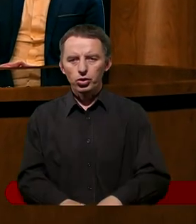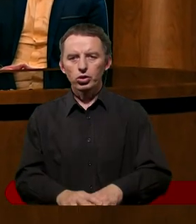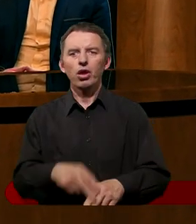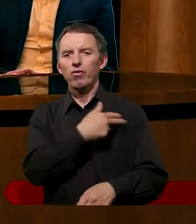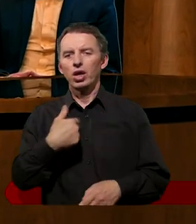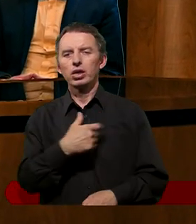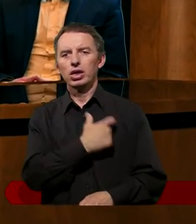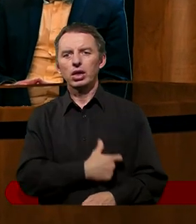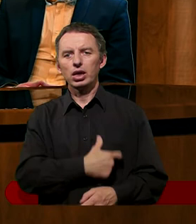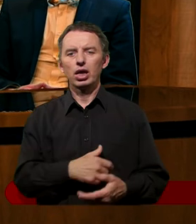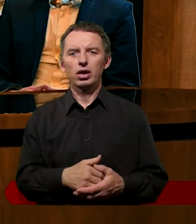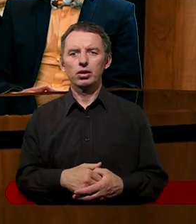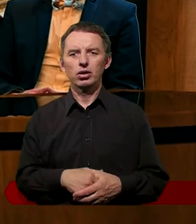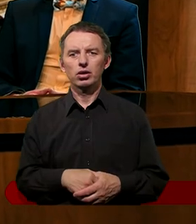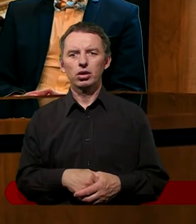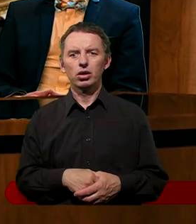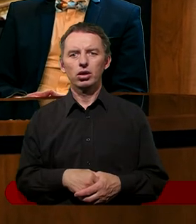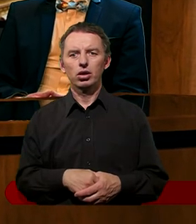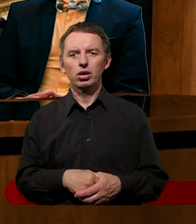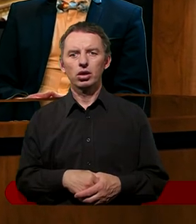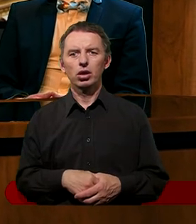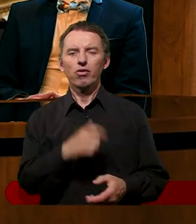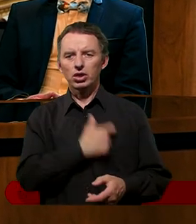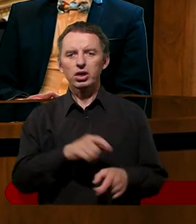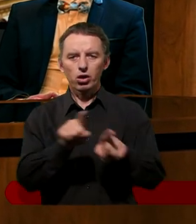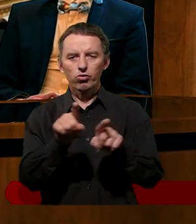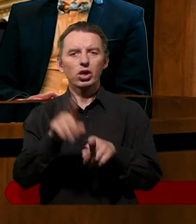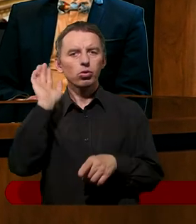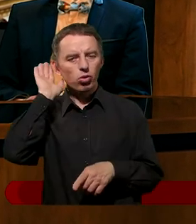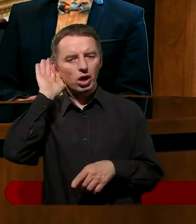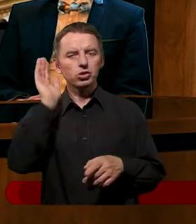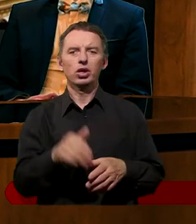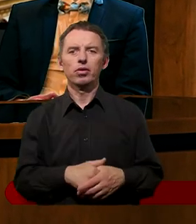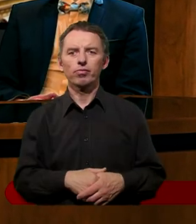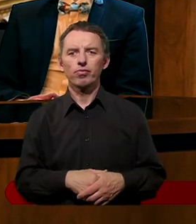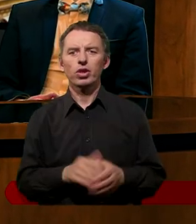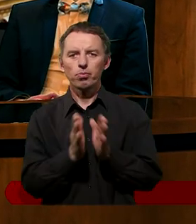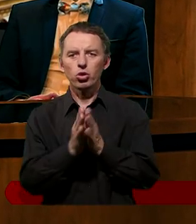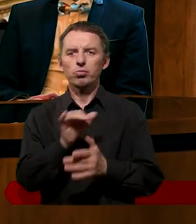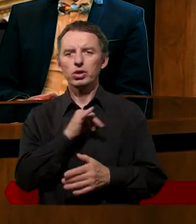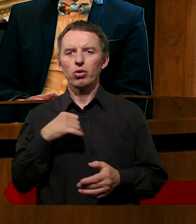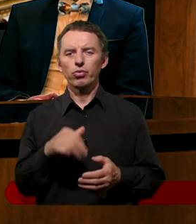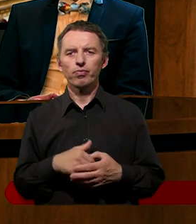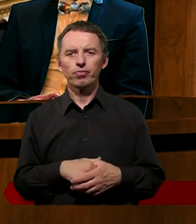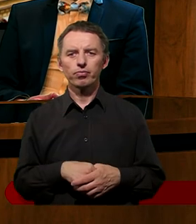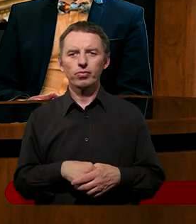w naszych sercach, ale i w sercach słuchaczy. Pomódlmy się.